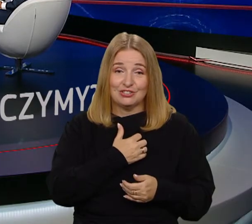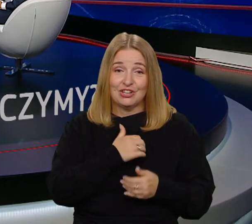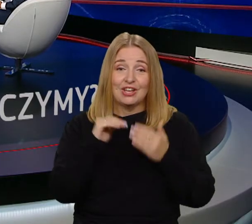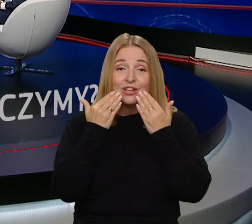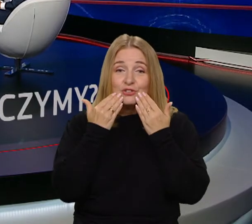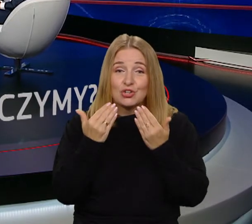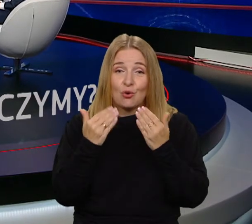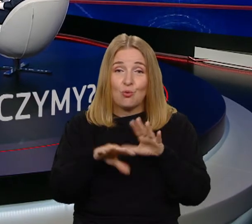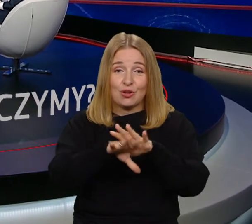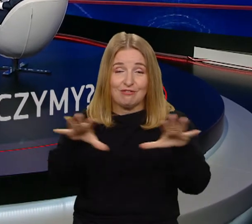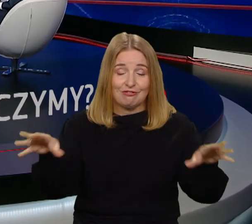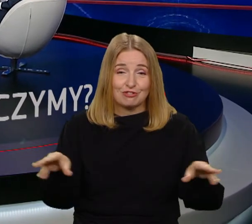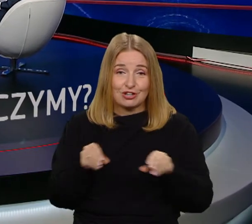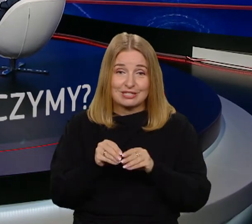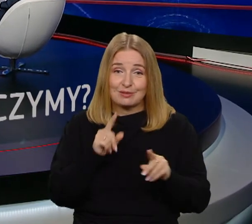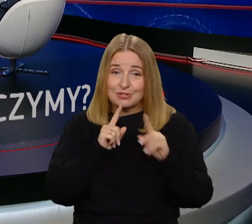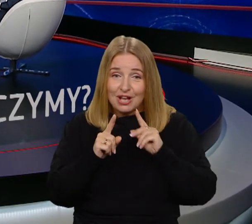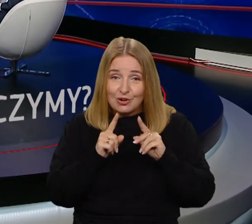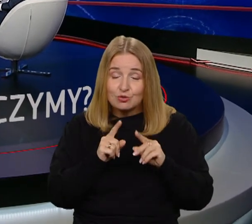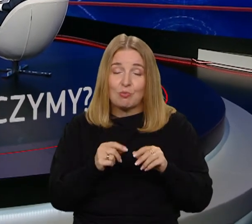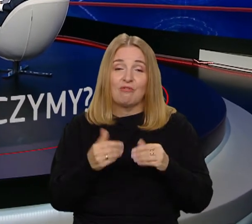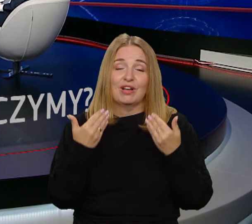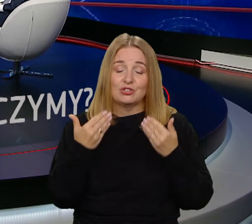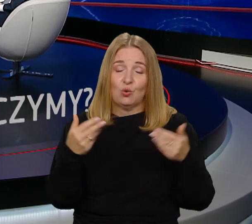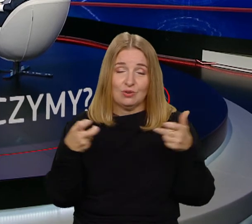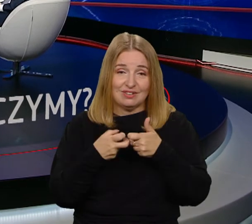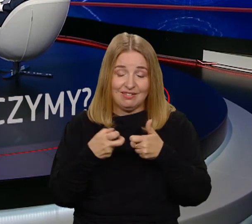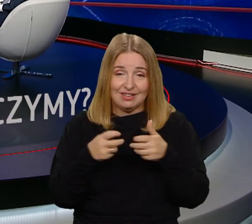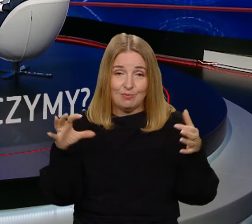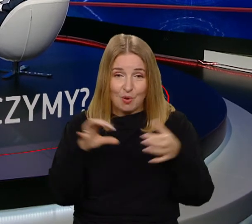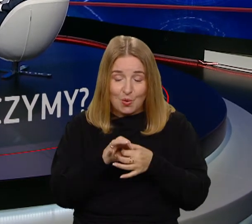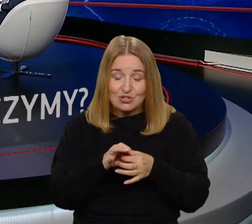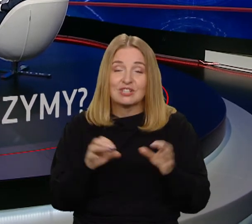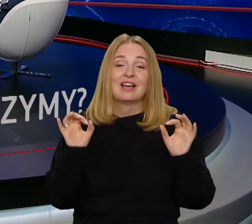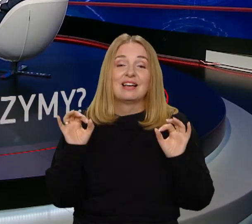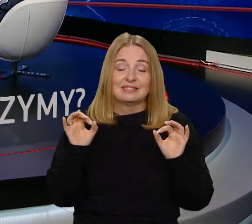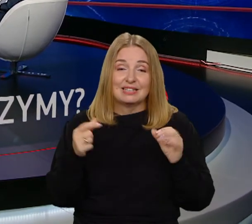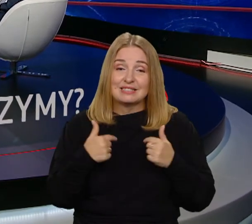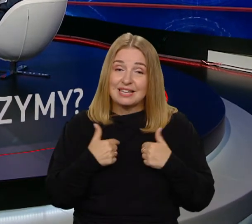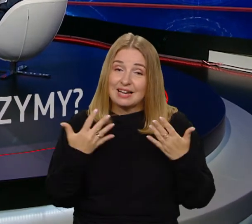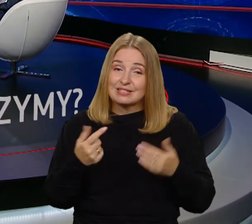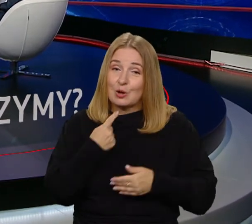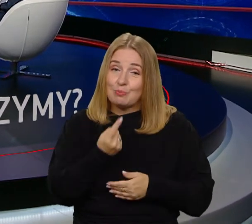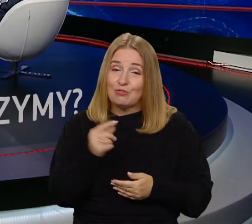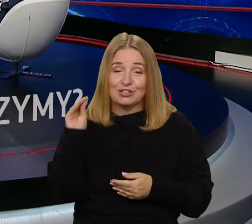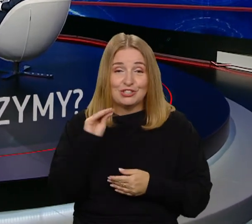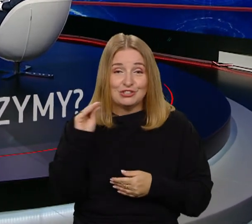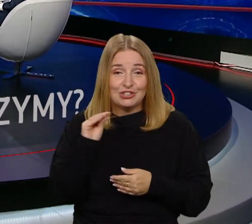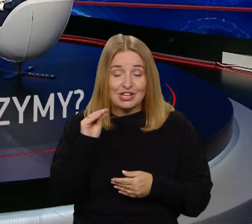Bannysiem na łączach internetowych, za podzielenie się i tu spróbuję nawiązać do naszej rozmowy